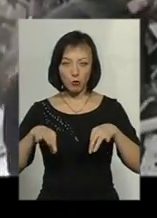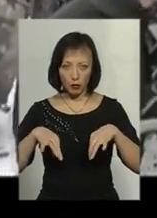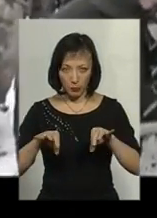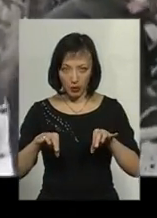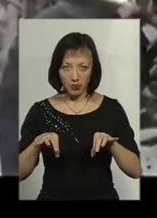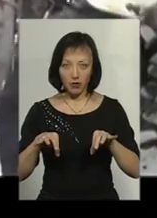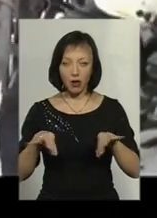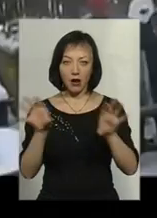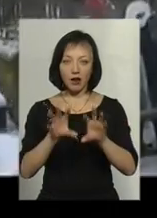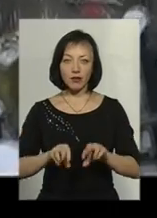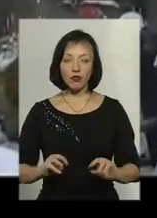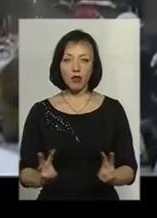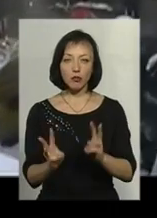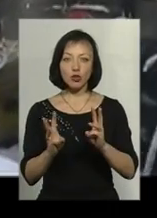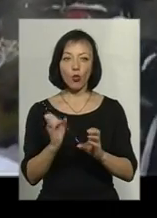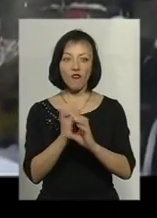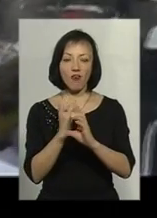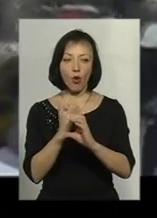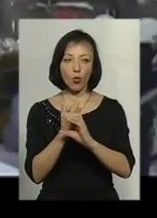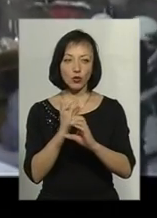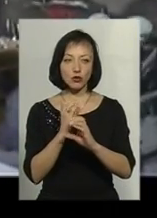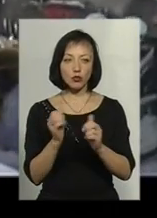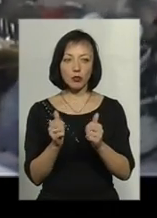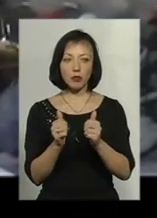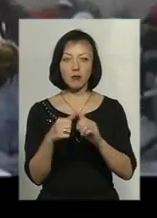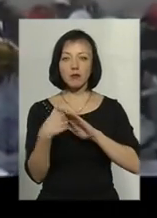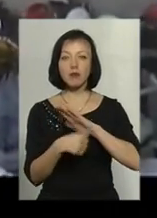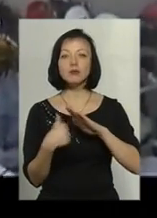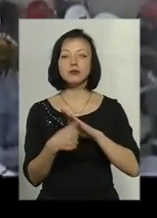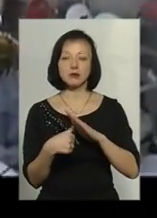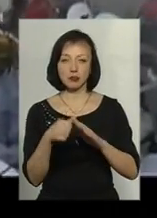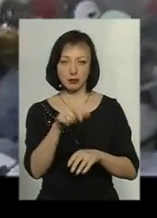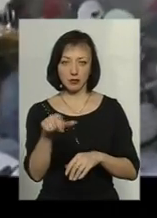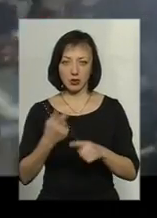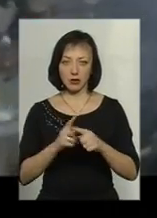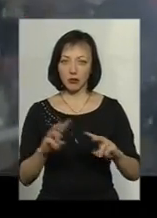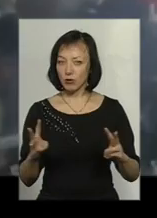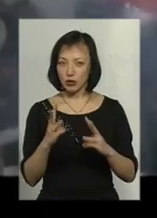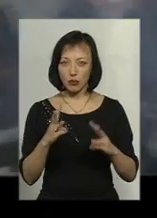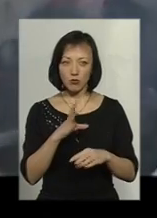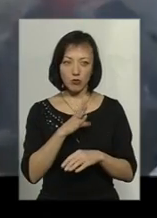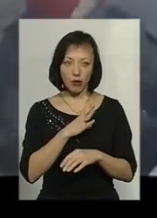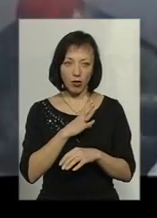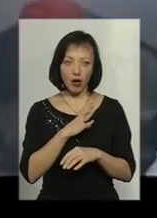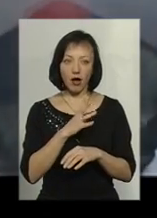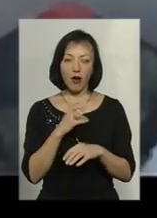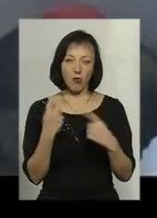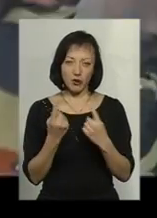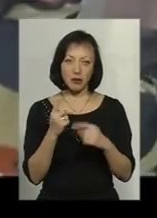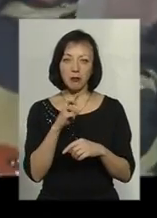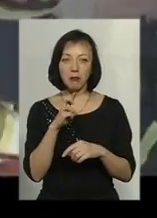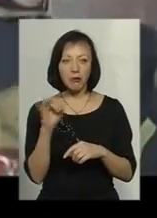ліквідували пожежу у вагончику при хистку без хатків. Ця пожежа була би штатною, якби не